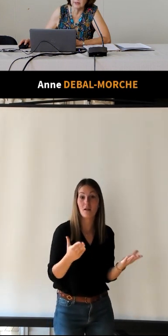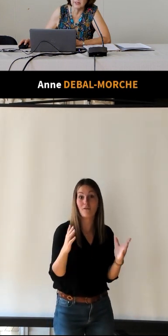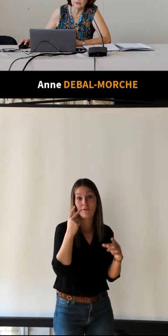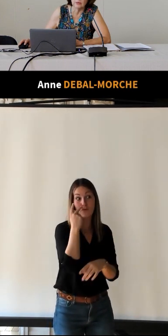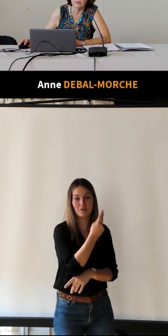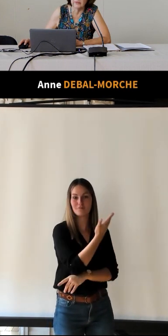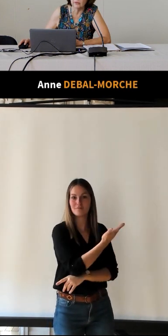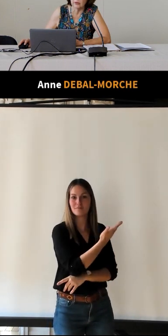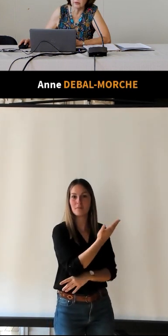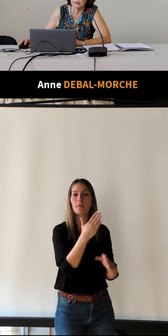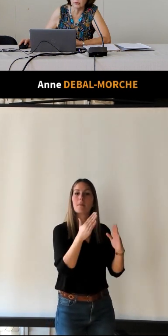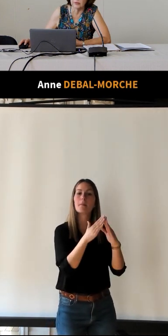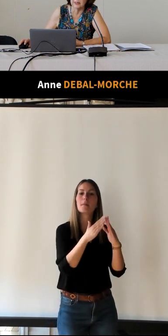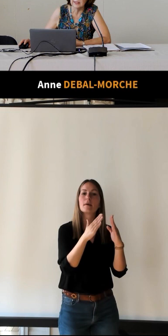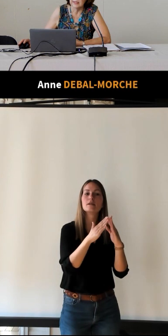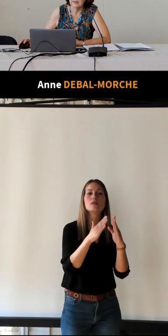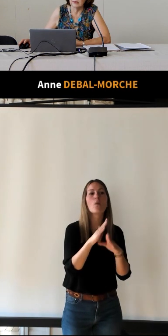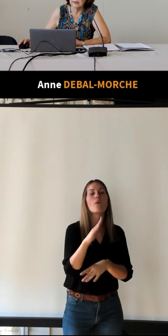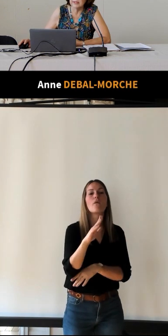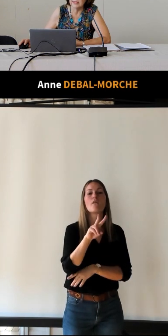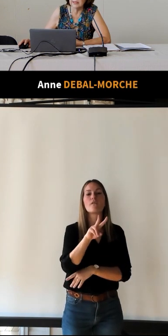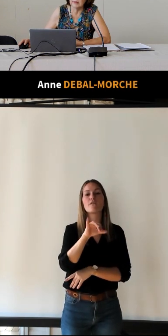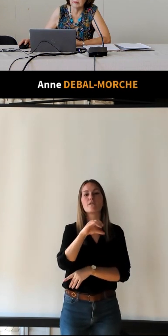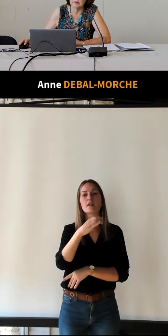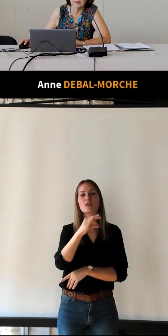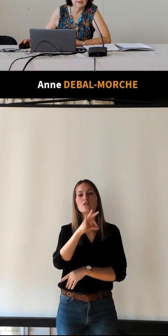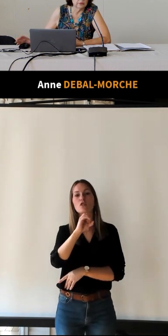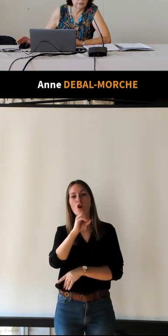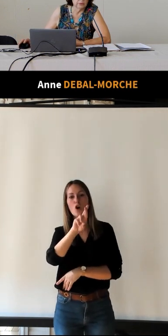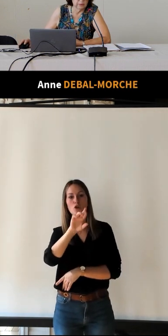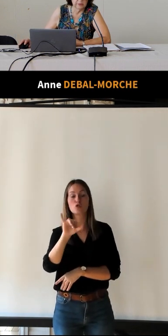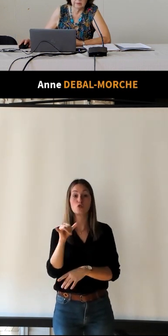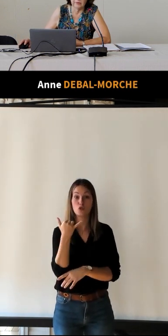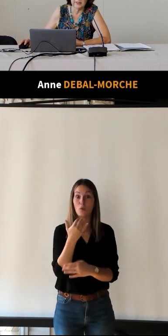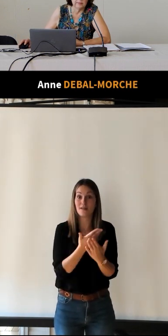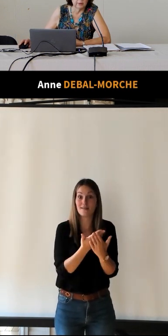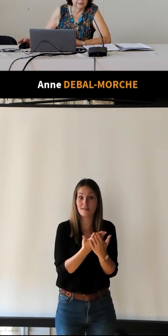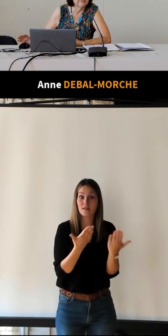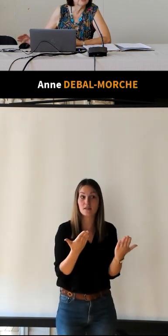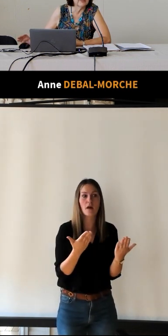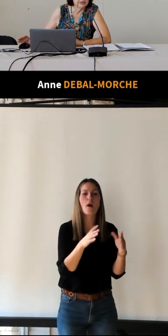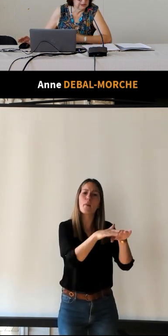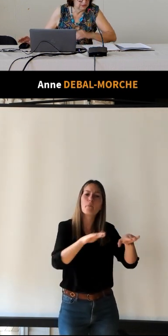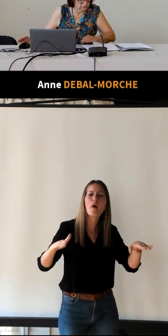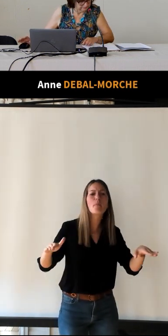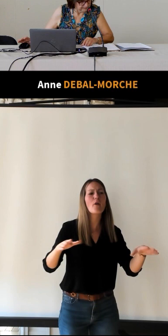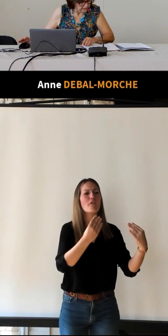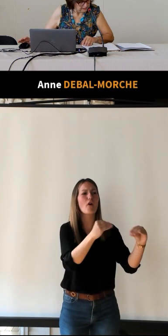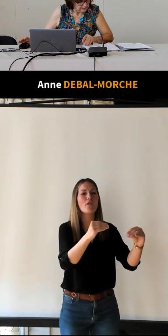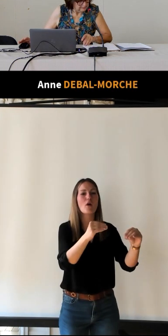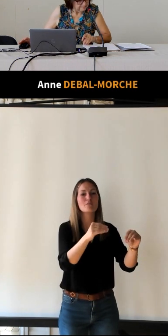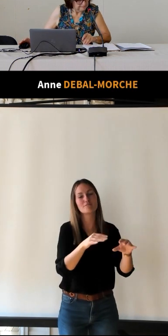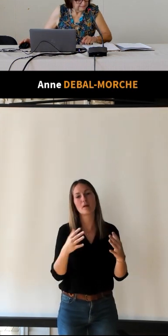pour la maison Victoire Jouet qui était, donc, vendait des meubles, ne vendait pas des jouets.